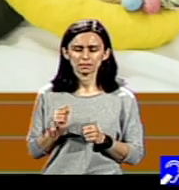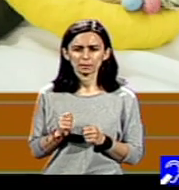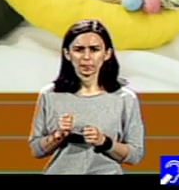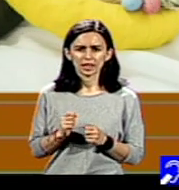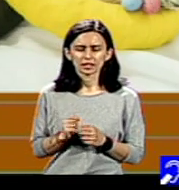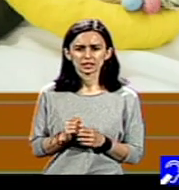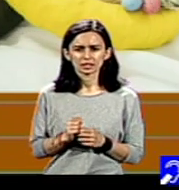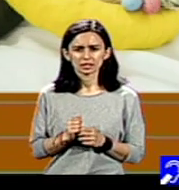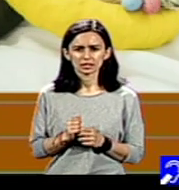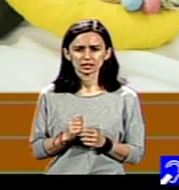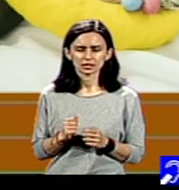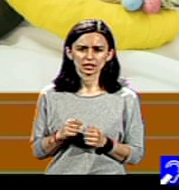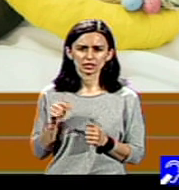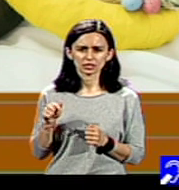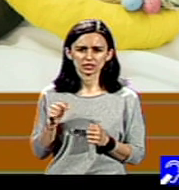acest lucru?